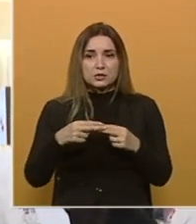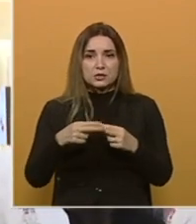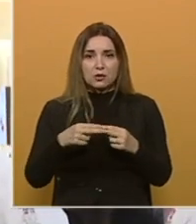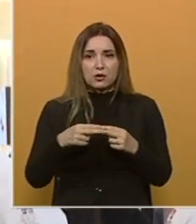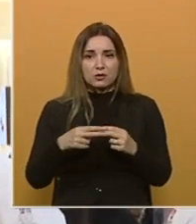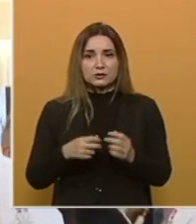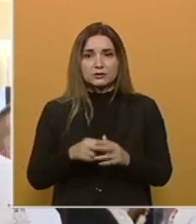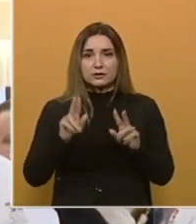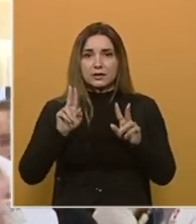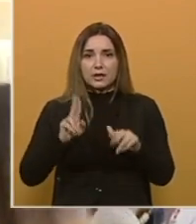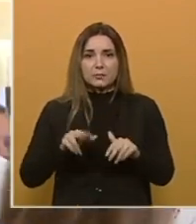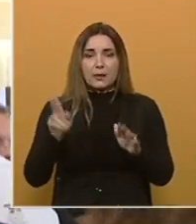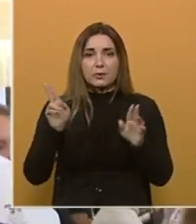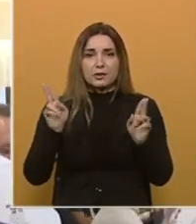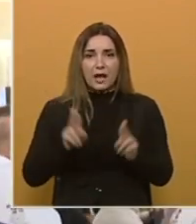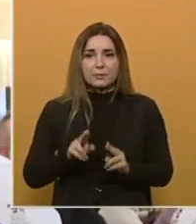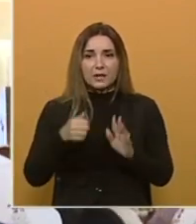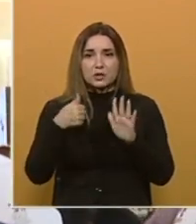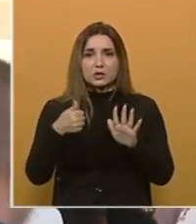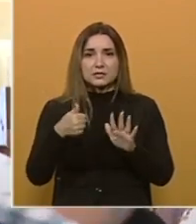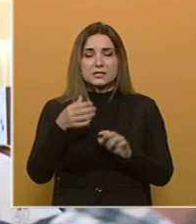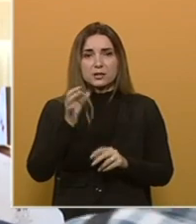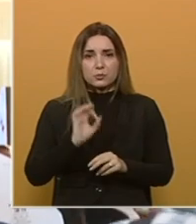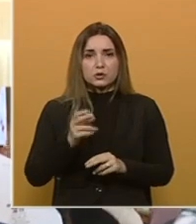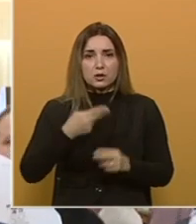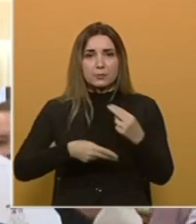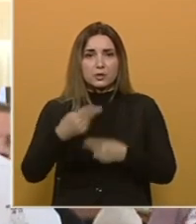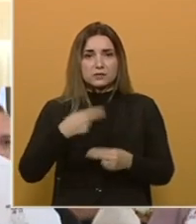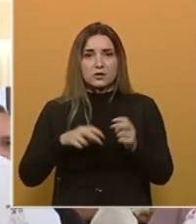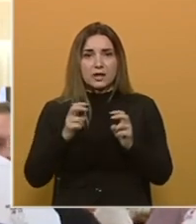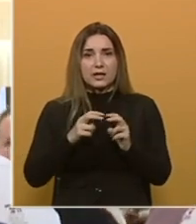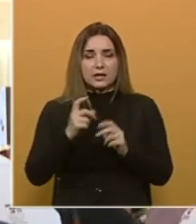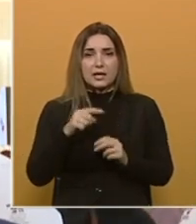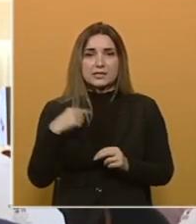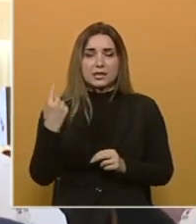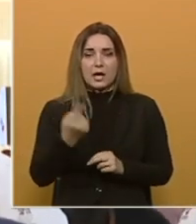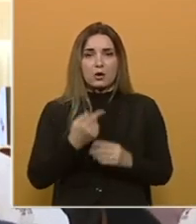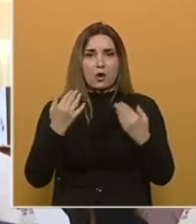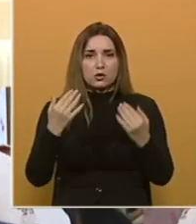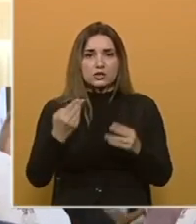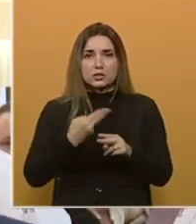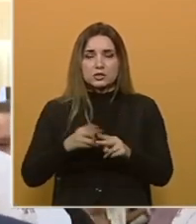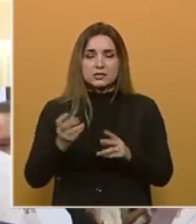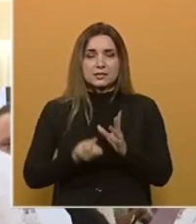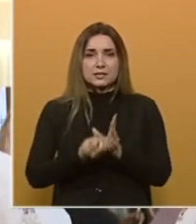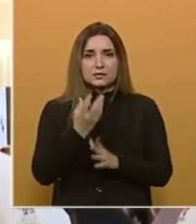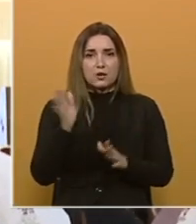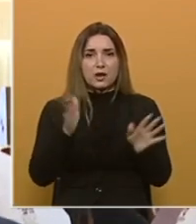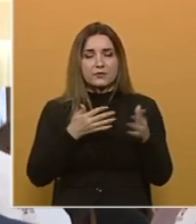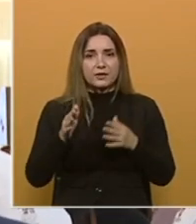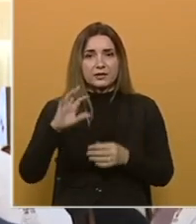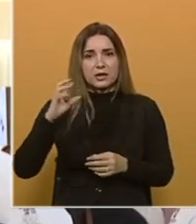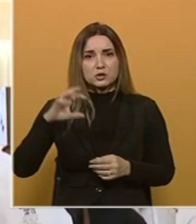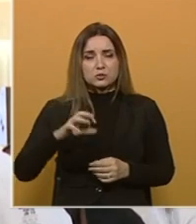imamo najmanje 60% proizvodnje energije iz ekoloških, čisti izvora, vjetar,